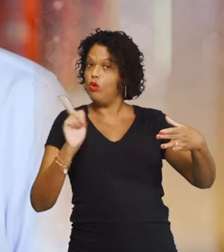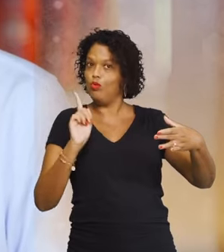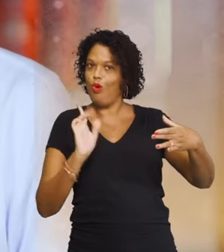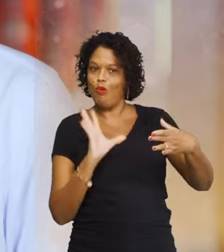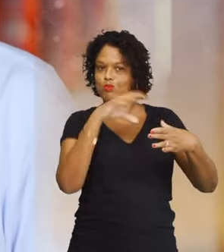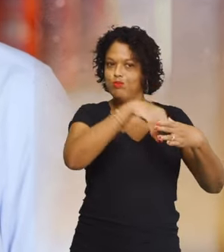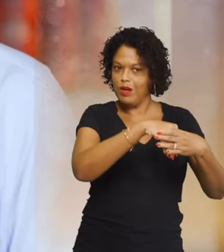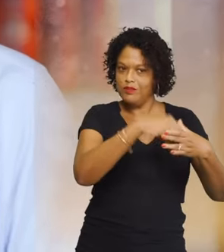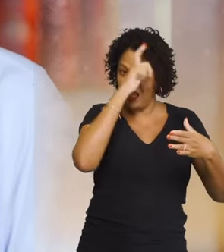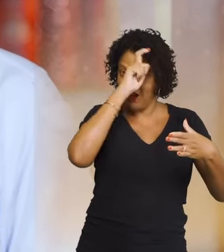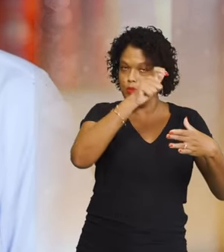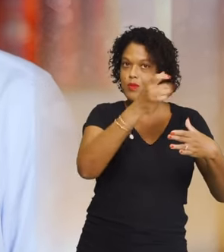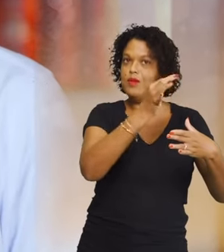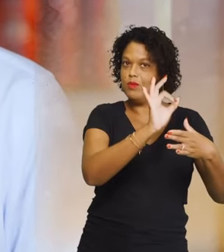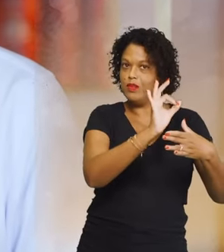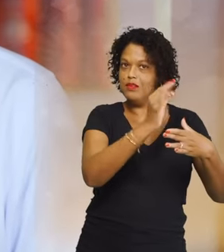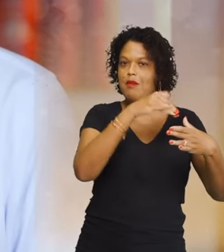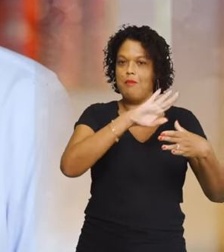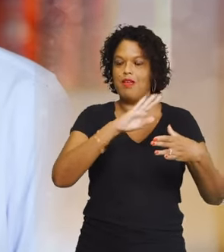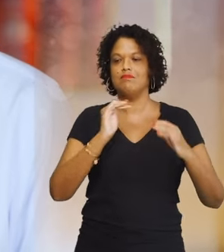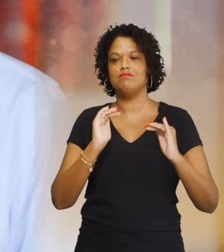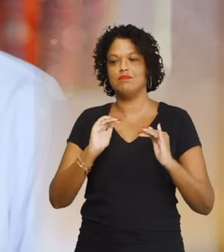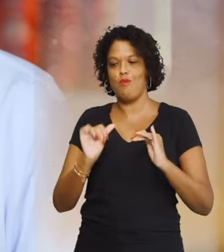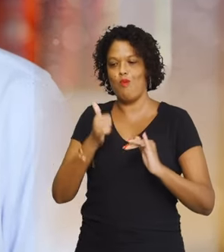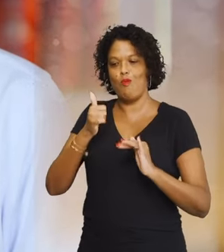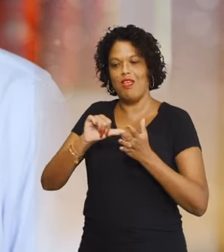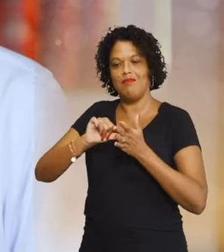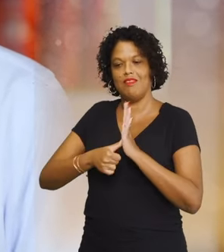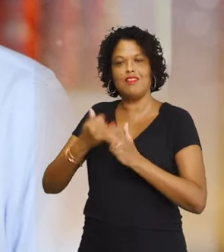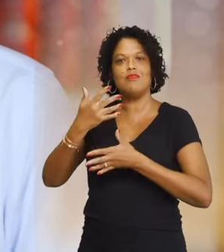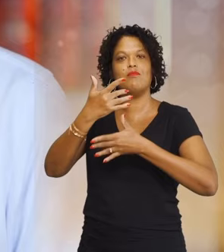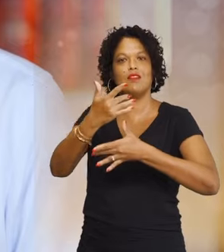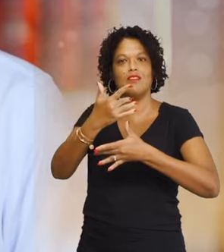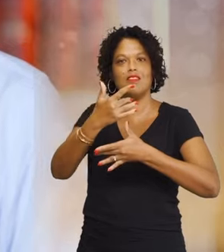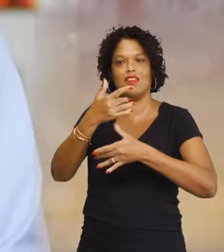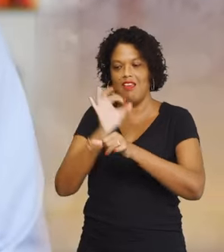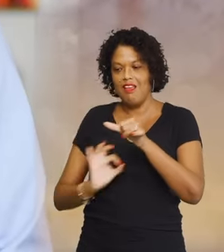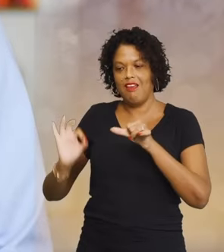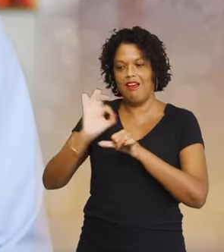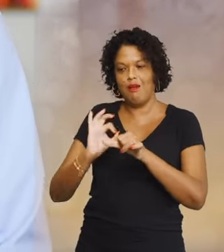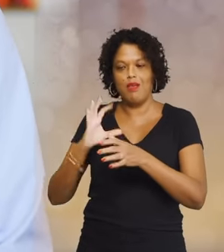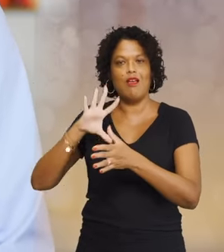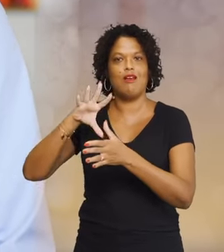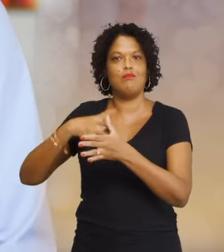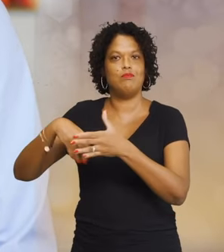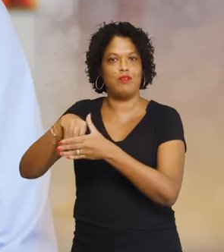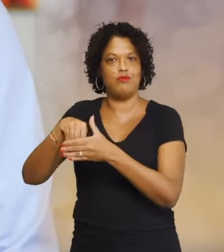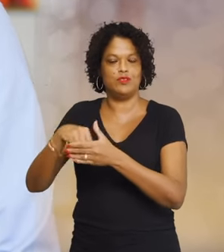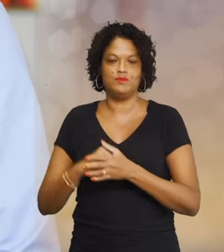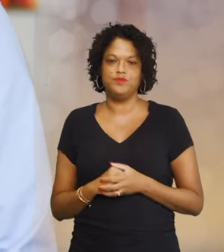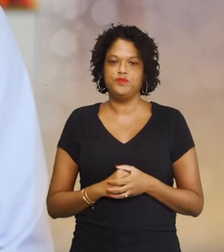dans la France, appartenir à une république, tout en étant soi-même d'abord martiniquais et d'abord cahibert. Et dans le cadre institutionnel,